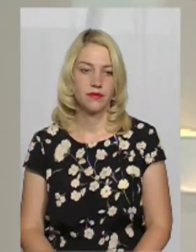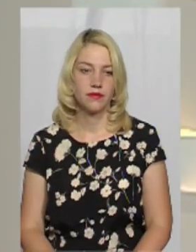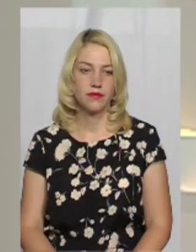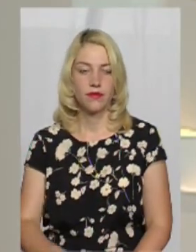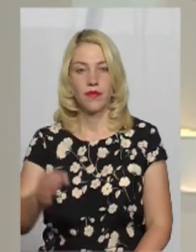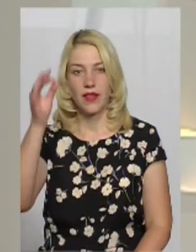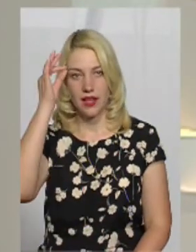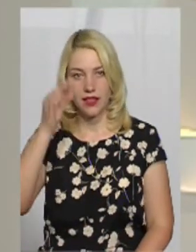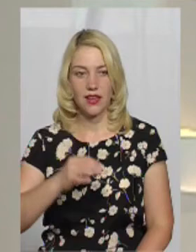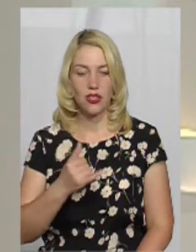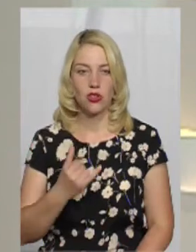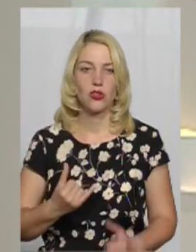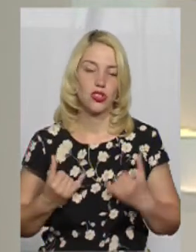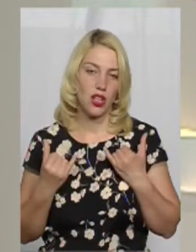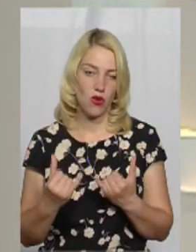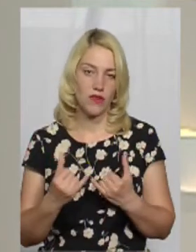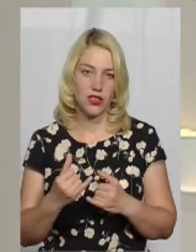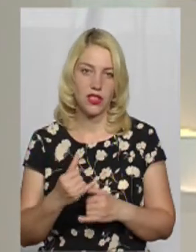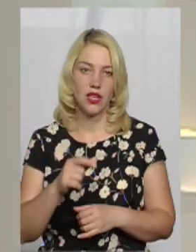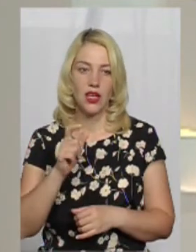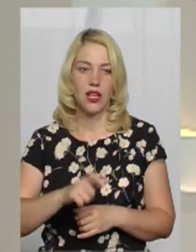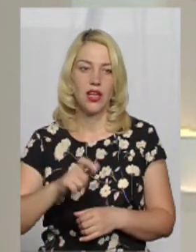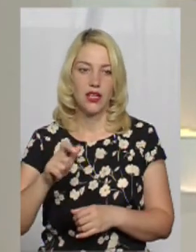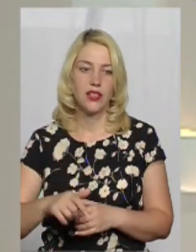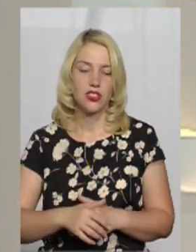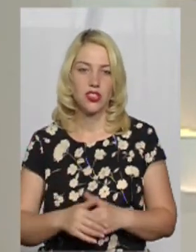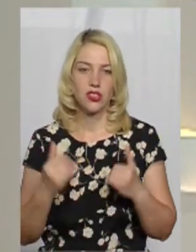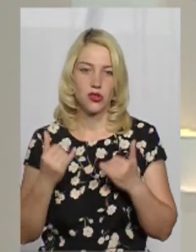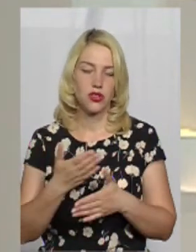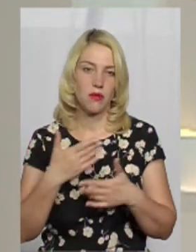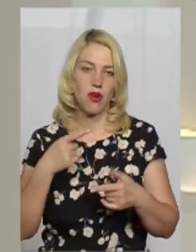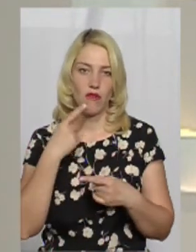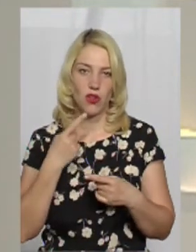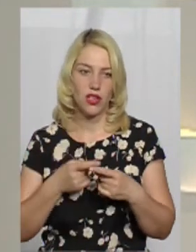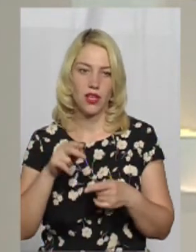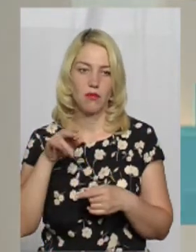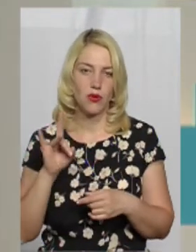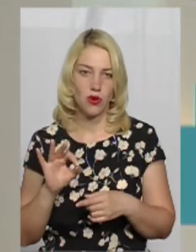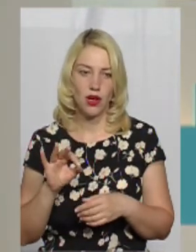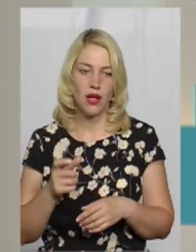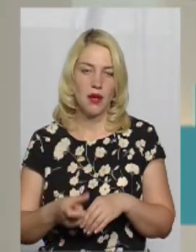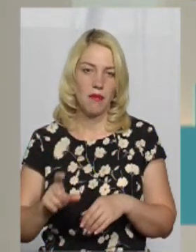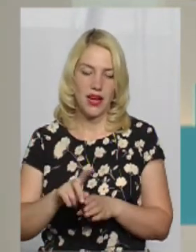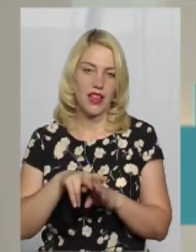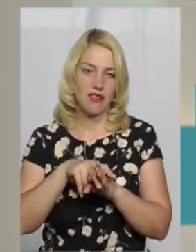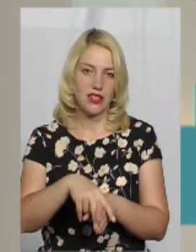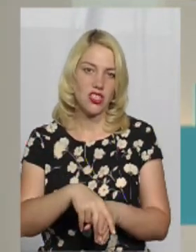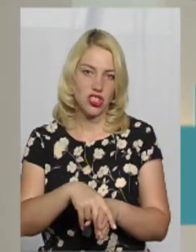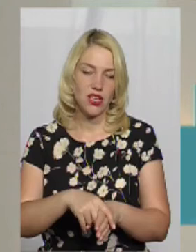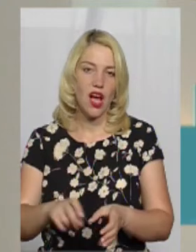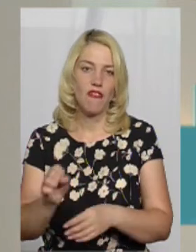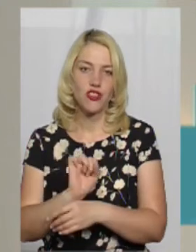Нагадаю, шановні глядачі, сьогодні ми говорили про перевантаження